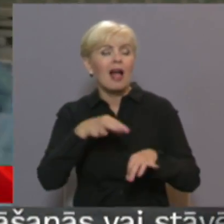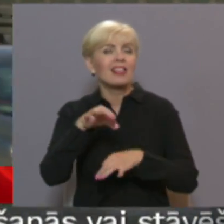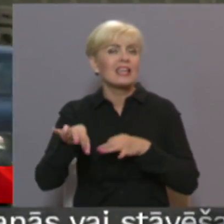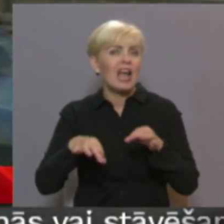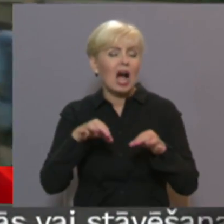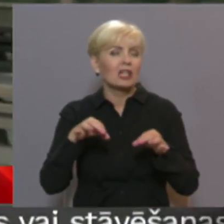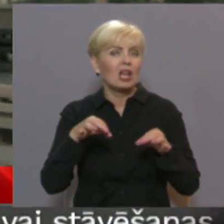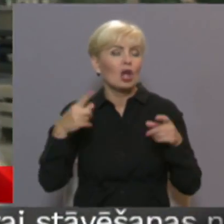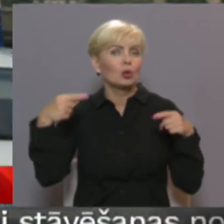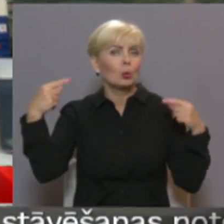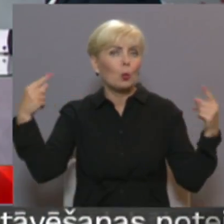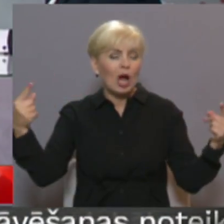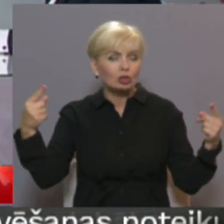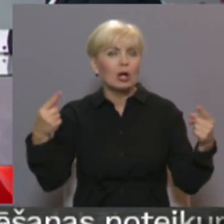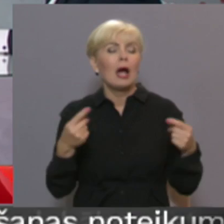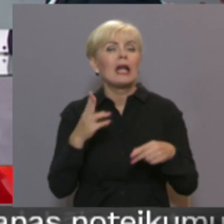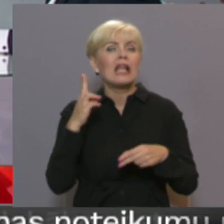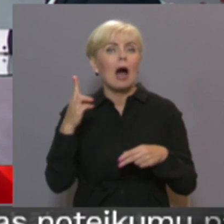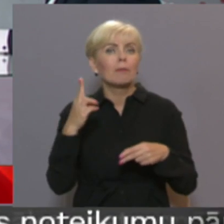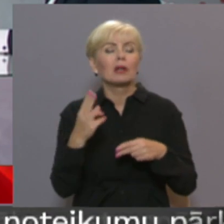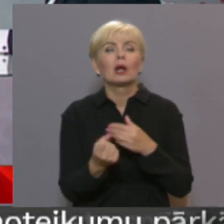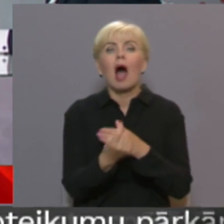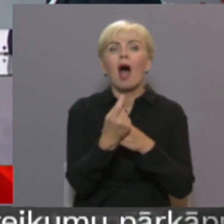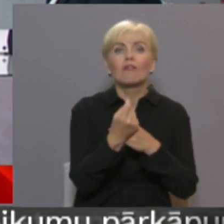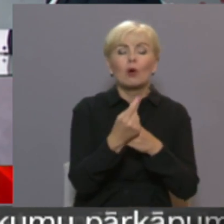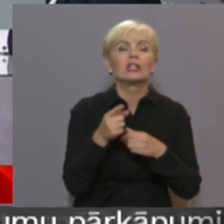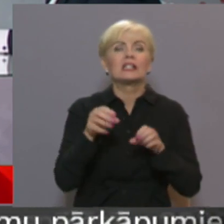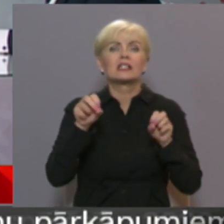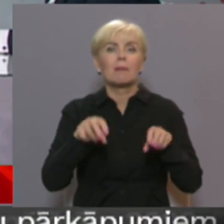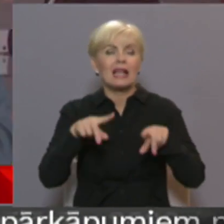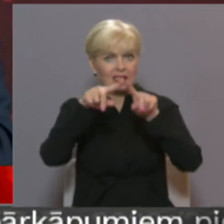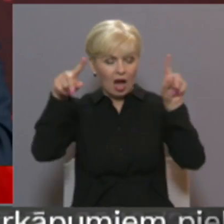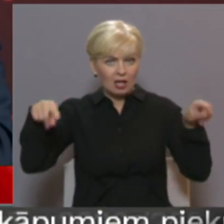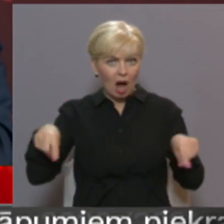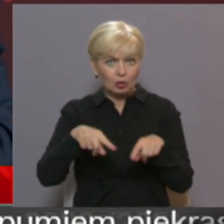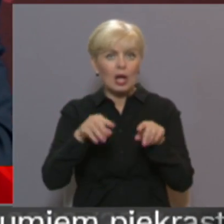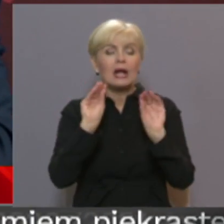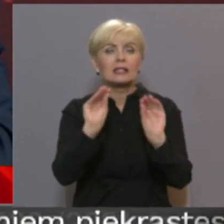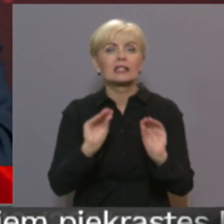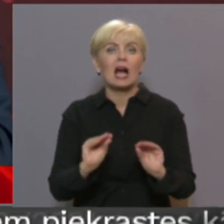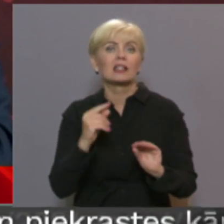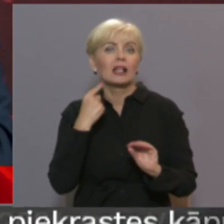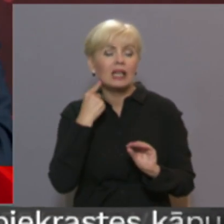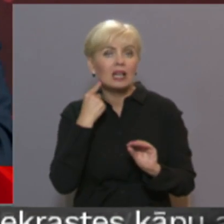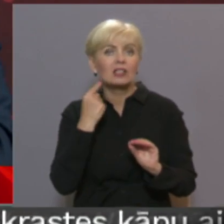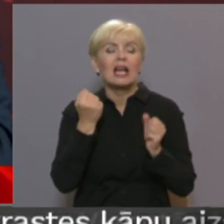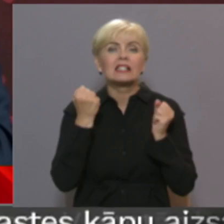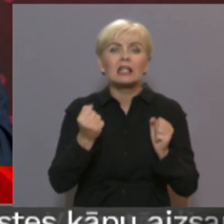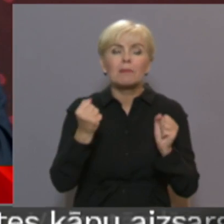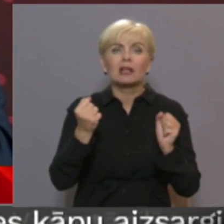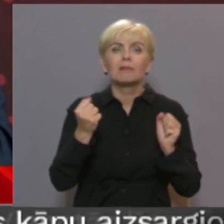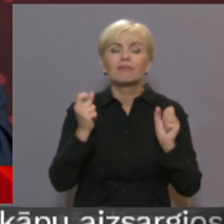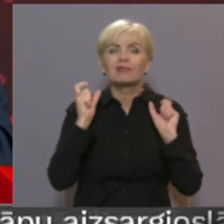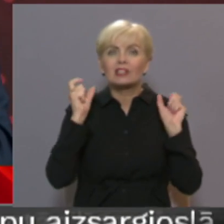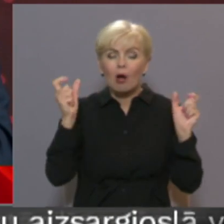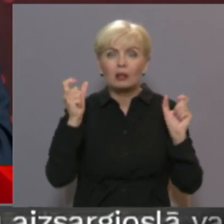jāpārliecinās par skaņas avotu. Ir trokšņu kartes, ir sastādīts arī Rīgā, bet šīs trokšņu kartes jau parāda pilnīgi